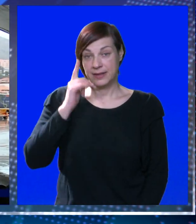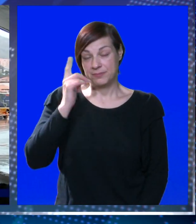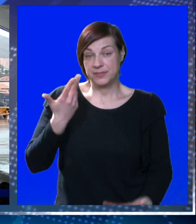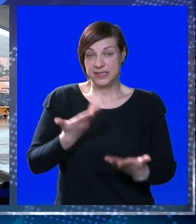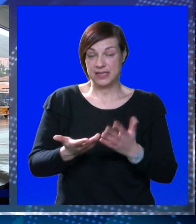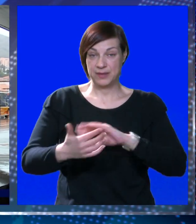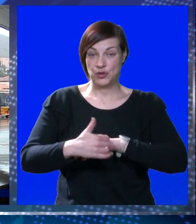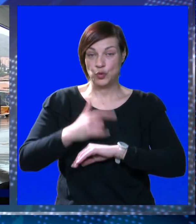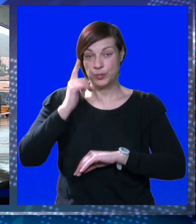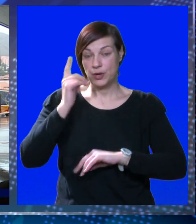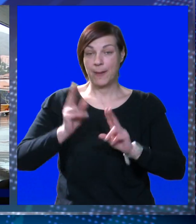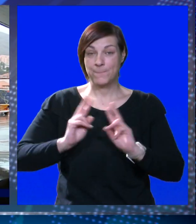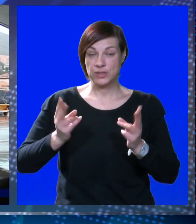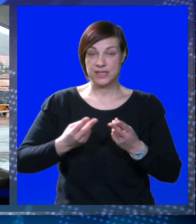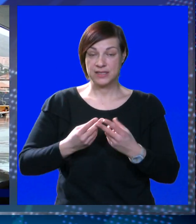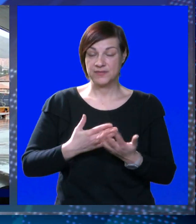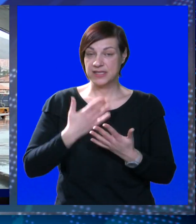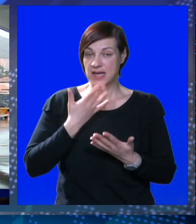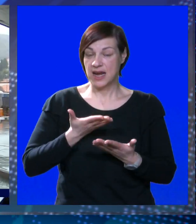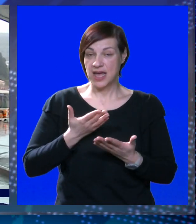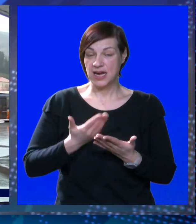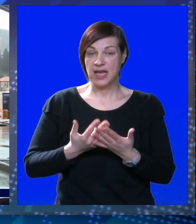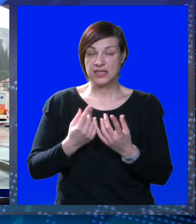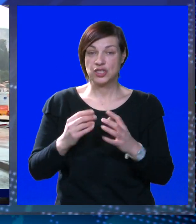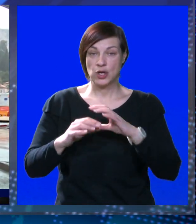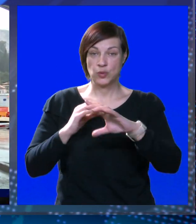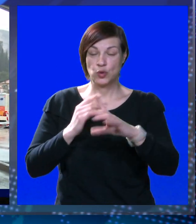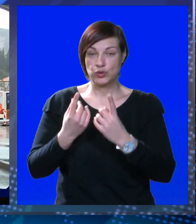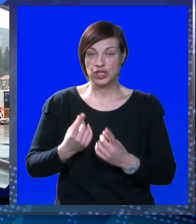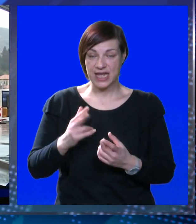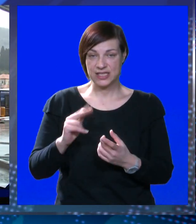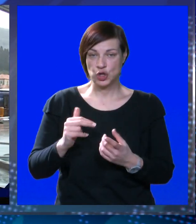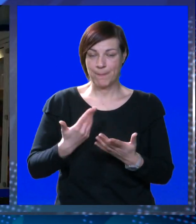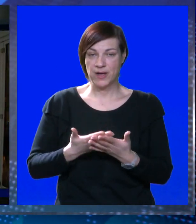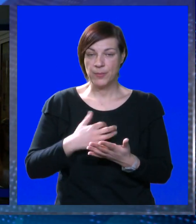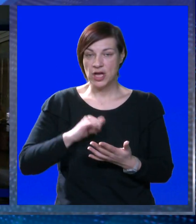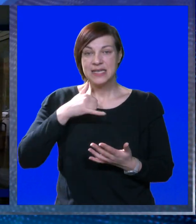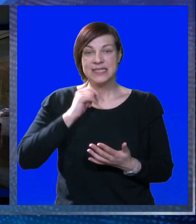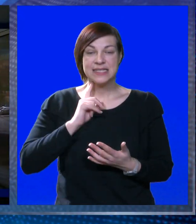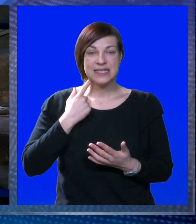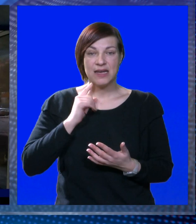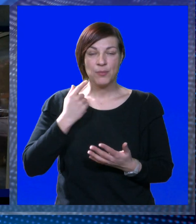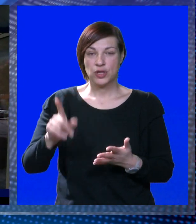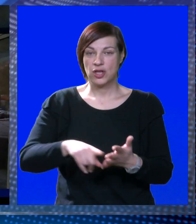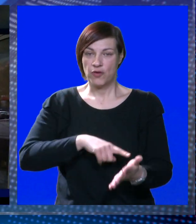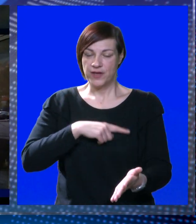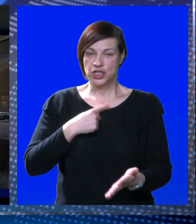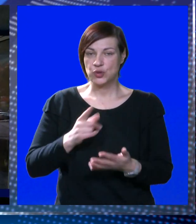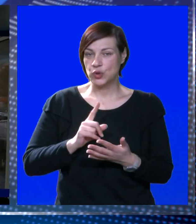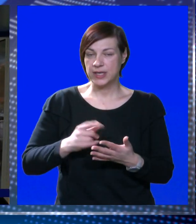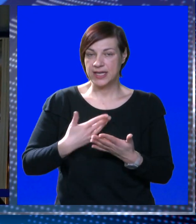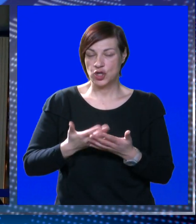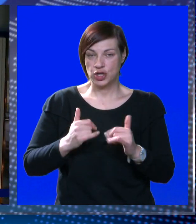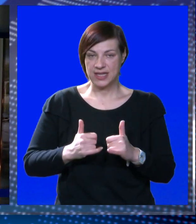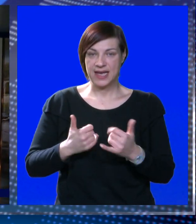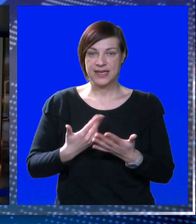Mislim, ipak kao Dubrovnik poznat u svijetu, a najgore kolodvori imamo. Je li tako? Sramota ovo već zugo traje, znate. Nije